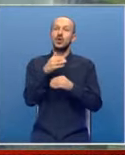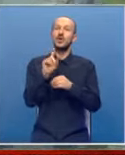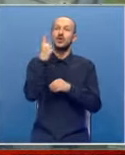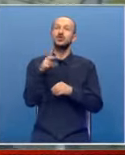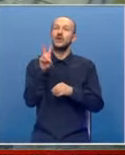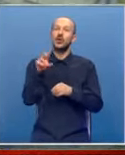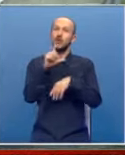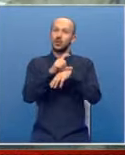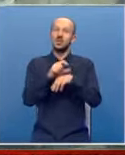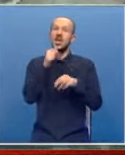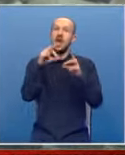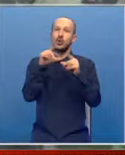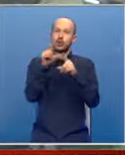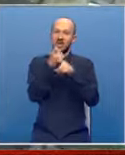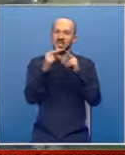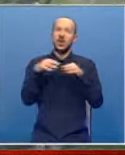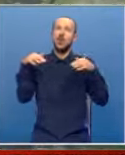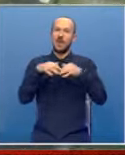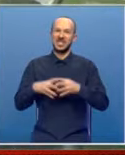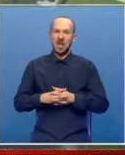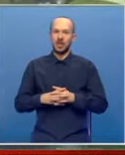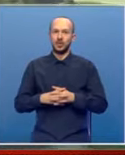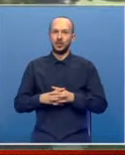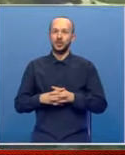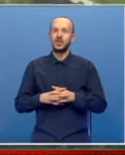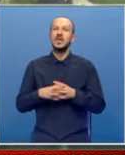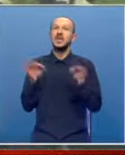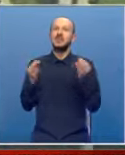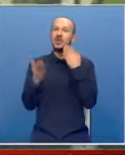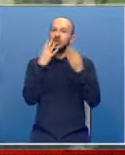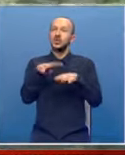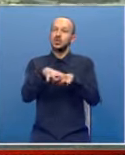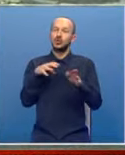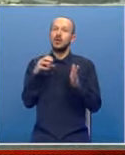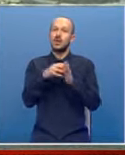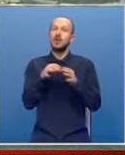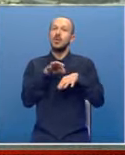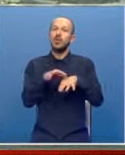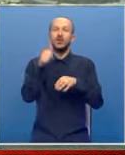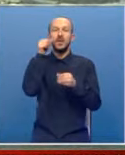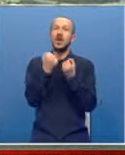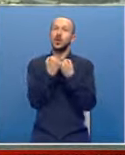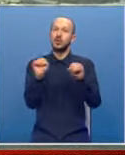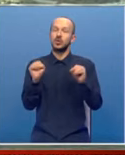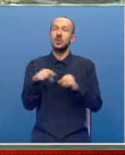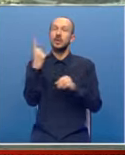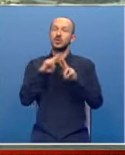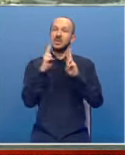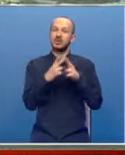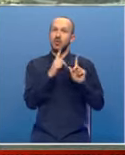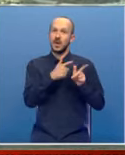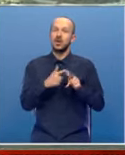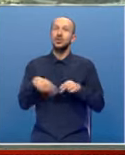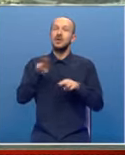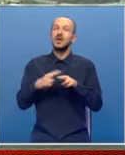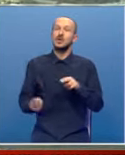više vjekovne turske i austro-ugarske okupacije. Na svečanoj sjednici Skupštine grada povodom dana oslobođenja u Prvom svjetskom ratu